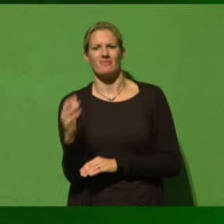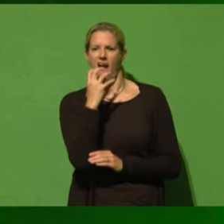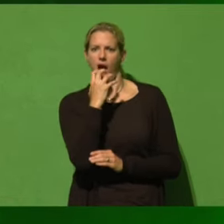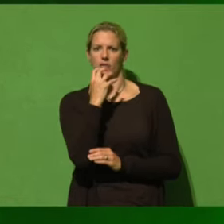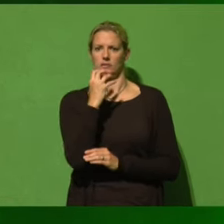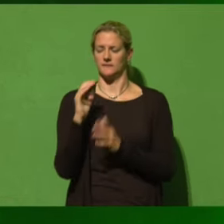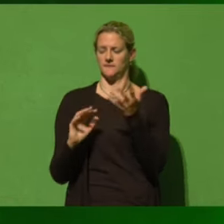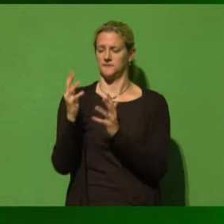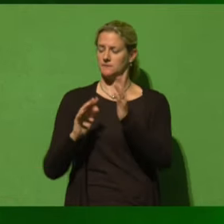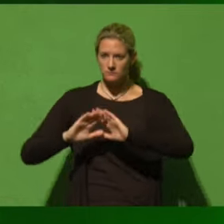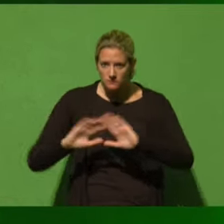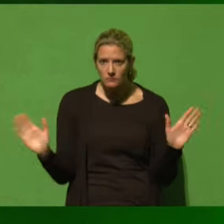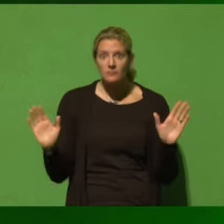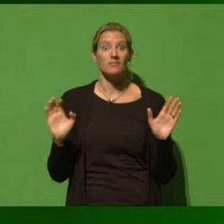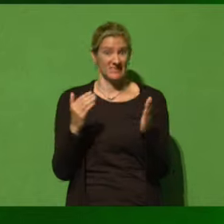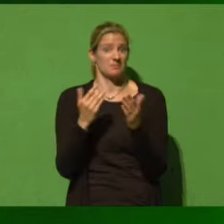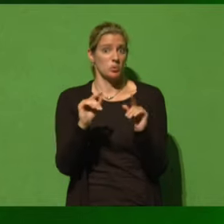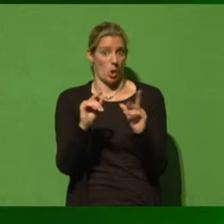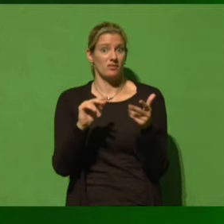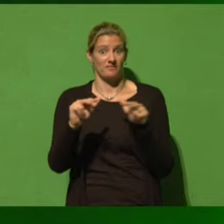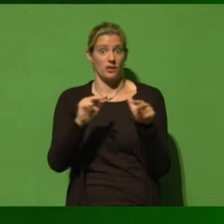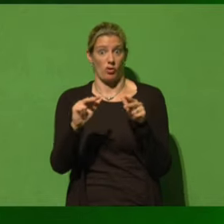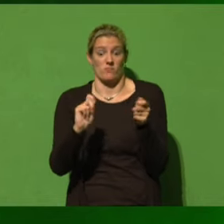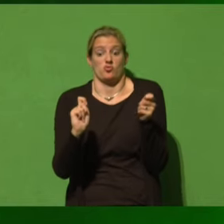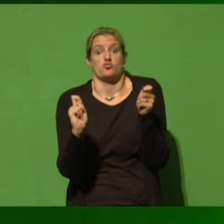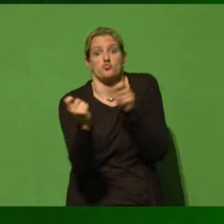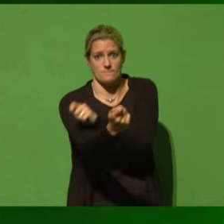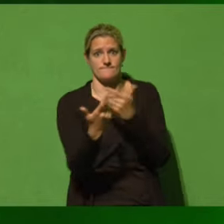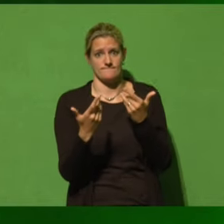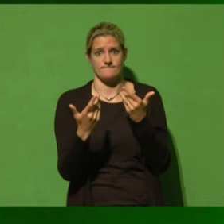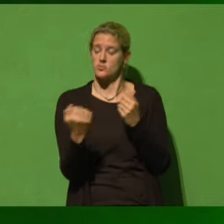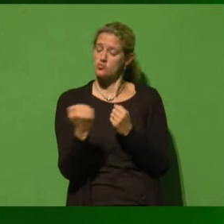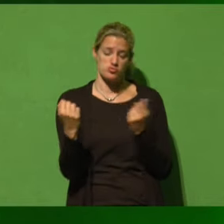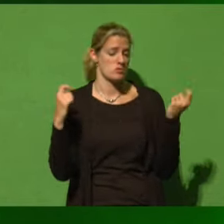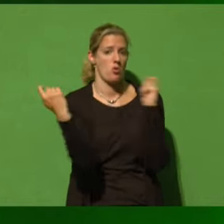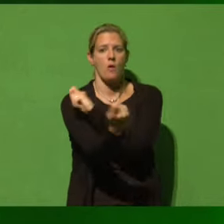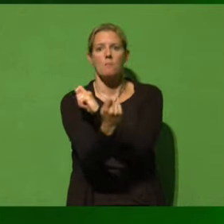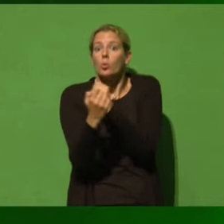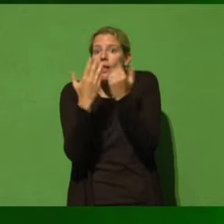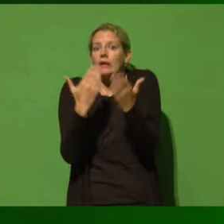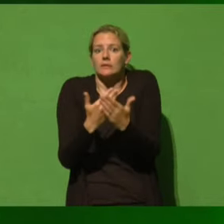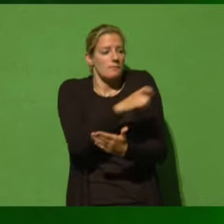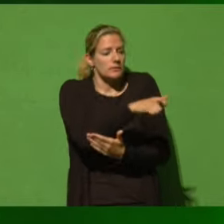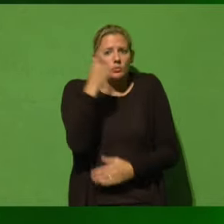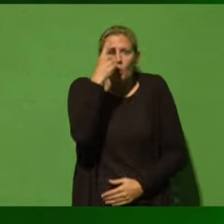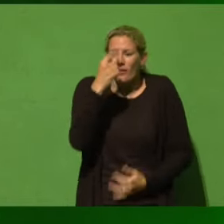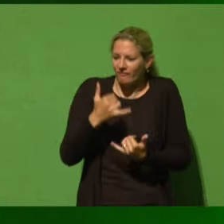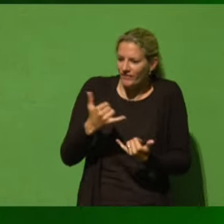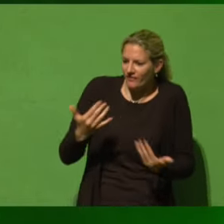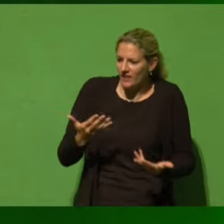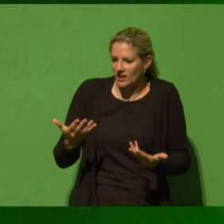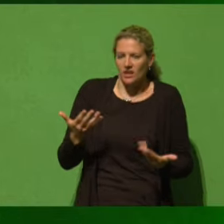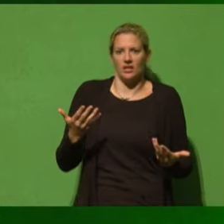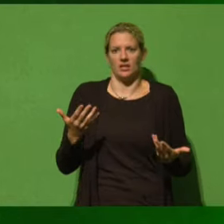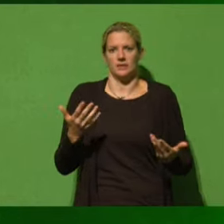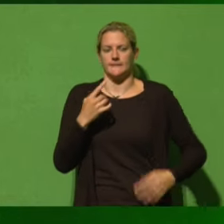unserer Wirtschaft zur Folge haben. Und da haben natürlich die Menschen Sorgen. Und deswegen brauchen wir, weil man braucht Sozialpolitik